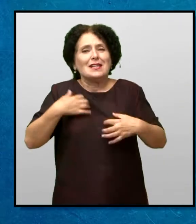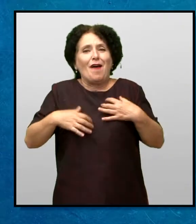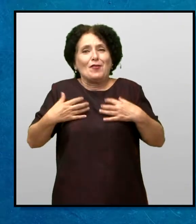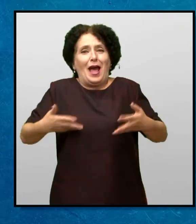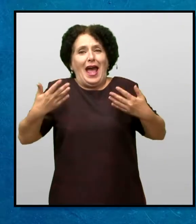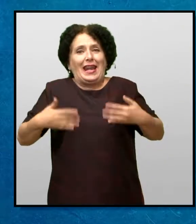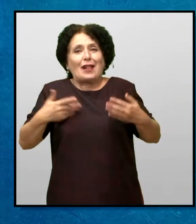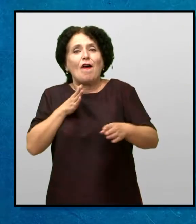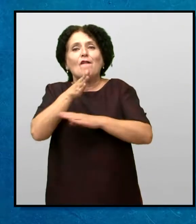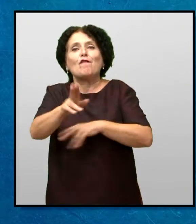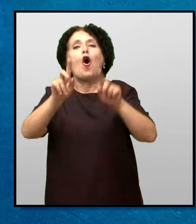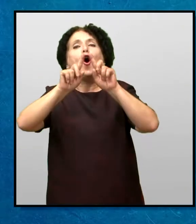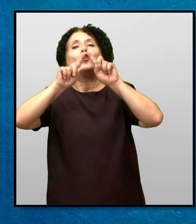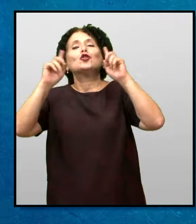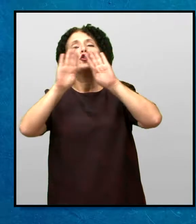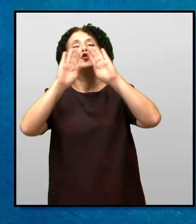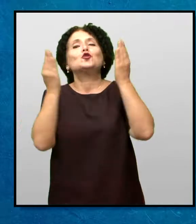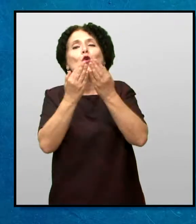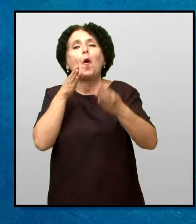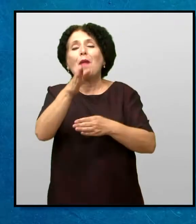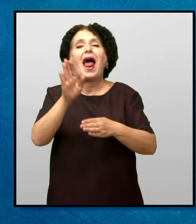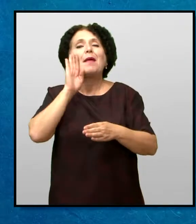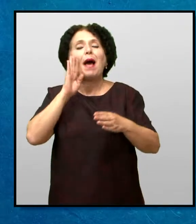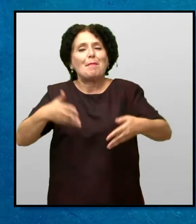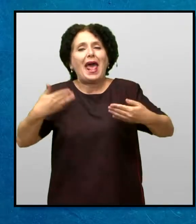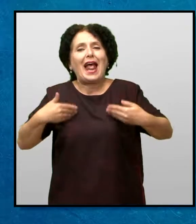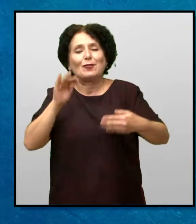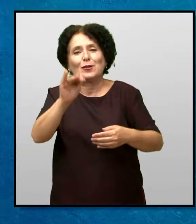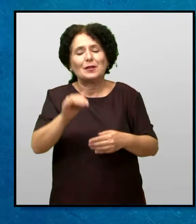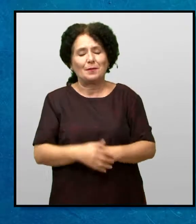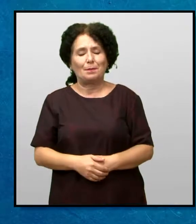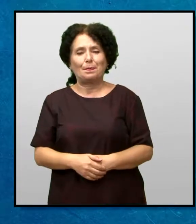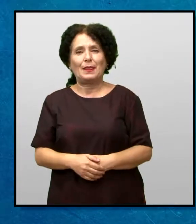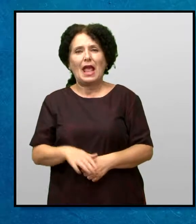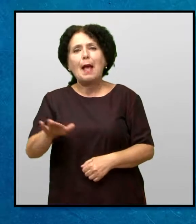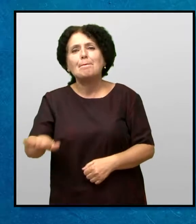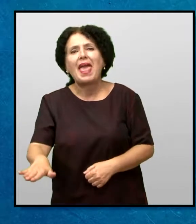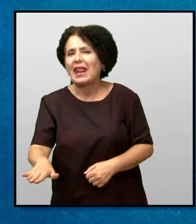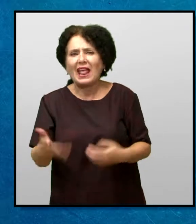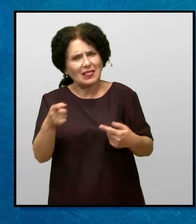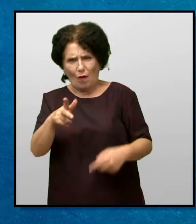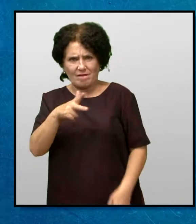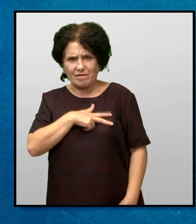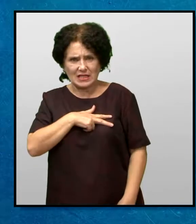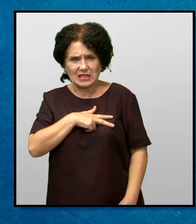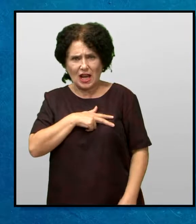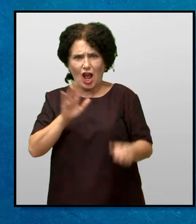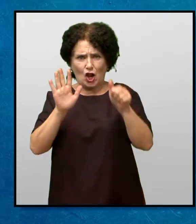Рече Мери возбудена кога влезе во собата да ја каже радосната вест Мери, дали ја тоа вистина?